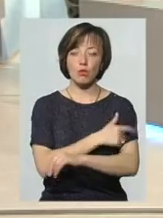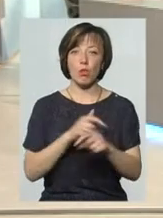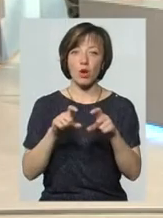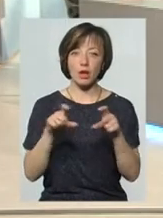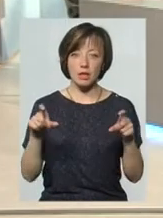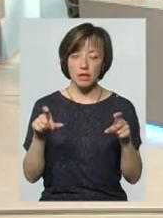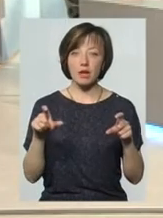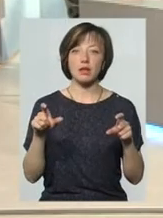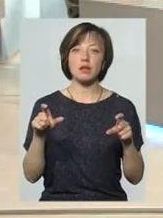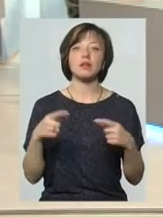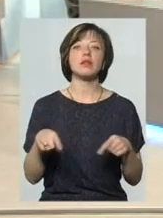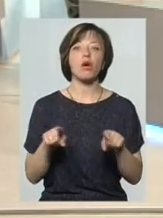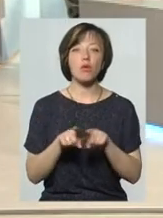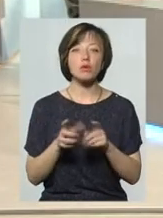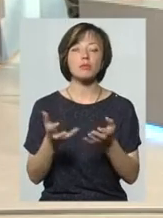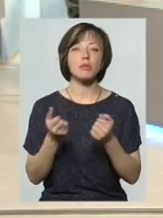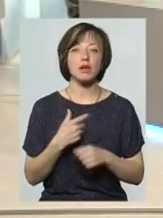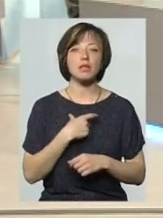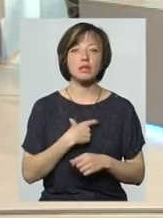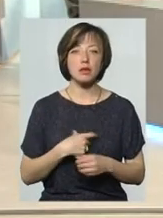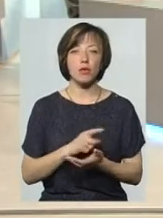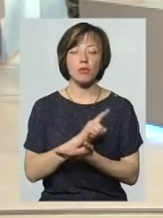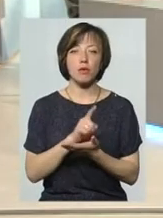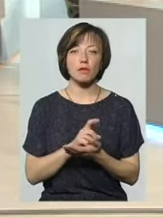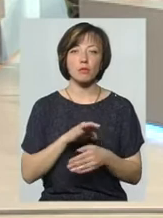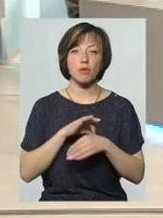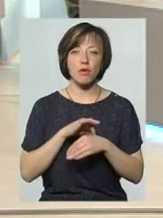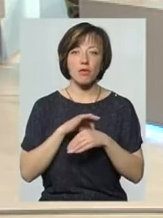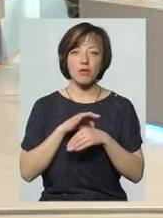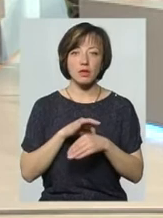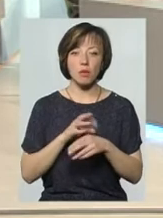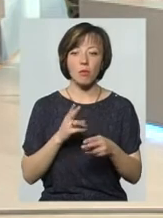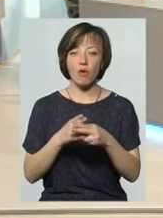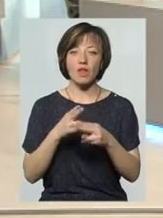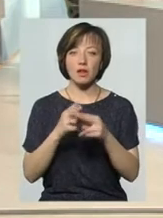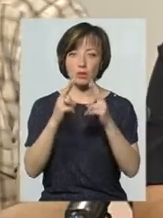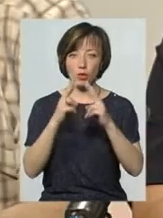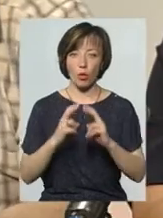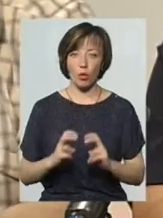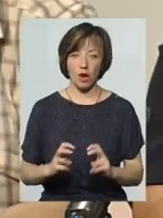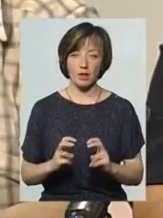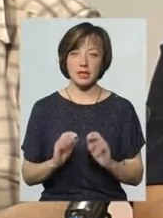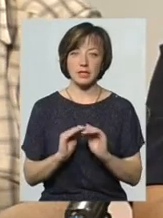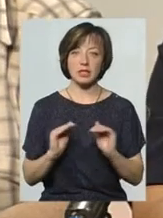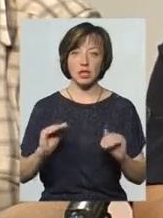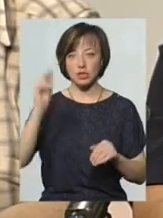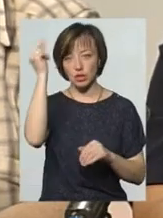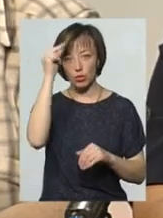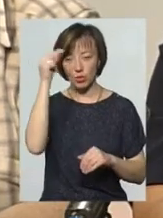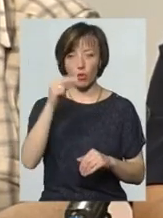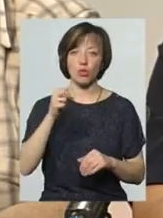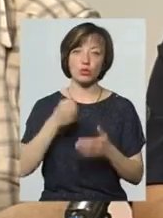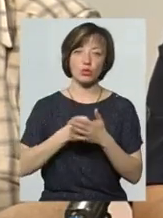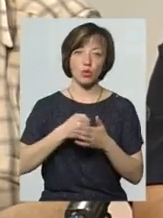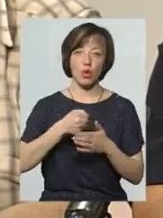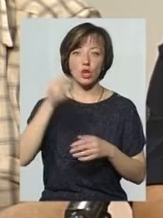дитяча поліклініка також бере на себе обов'язок проведення профілактичних оглядів дітей шкільного, дошкільного